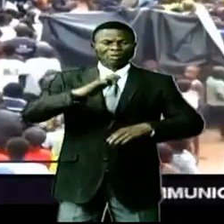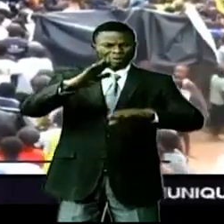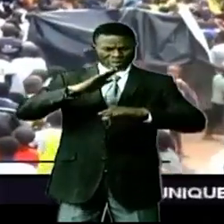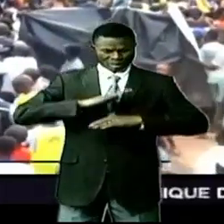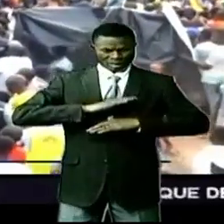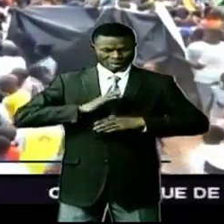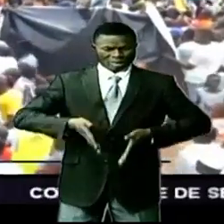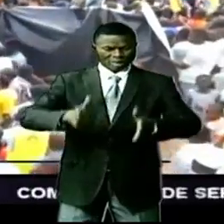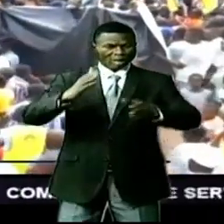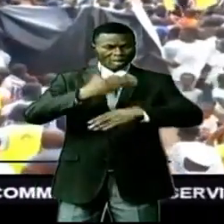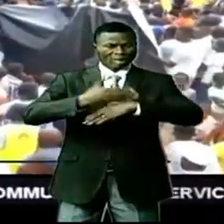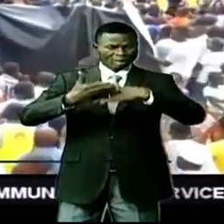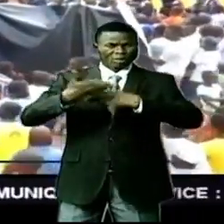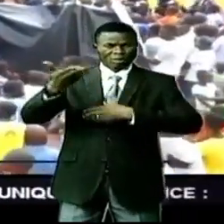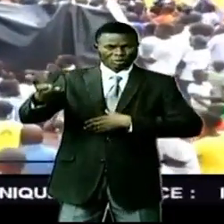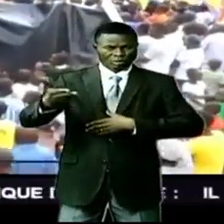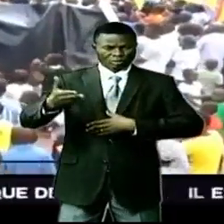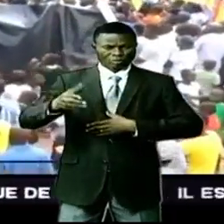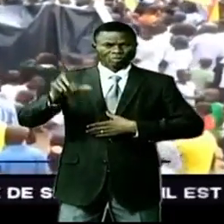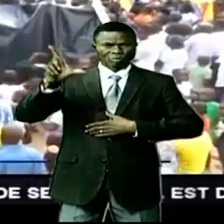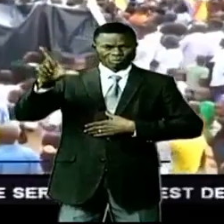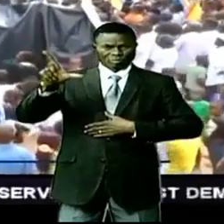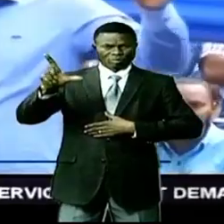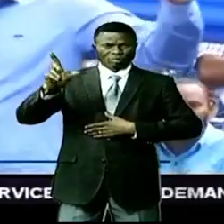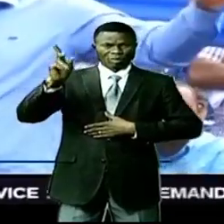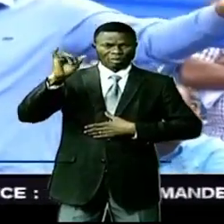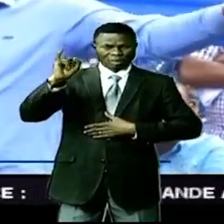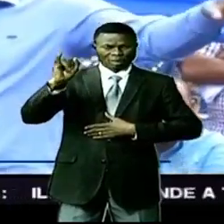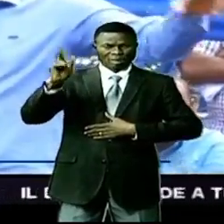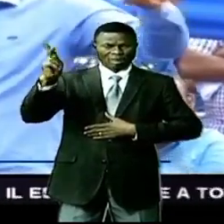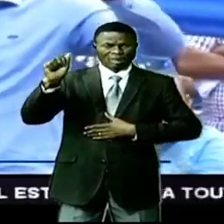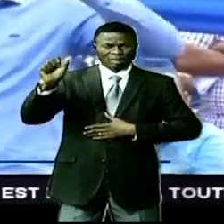des routes que nous avons construites, Lukasi doit aussi se résoudre.